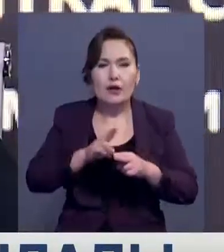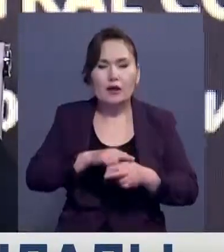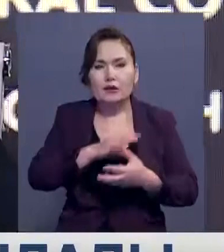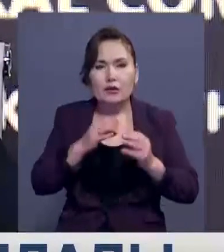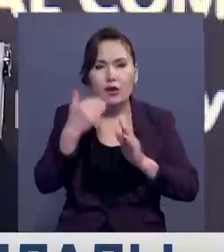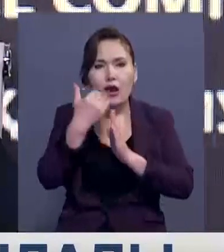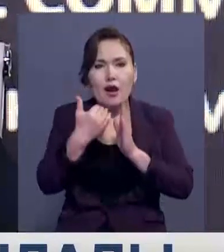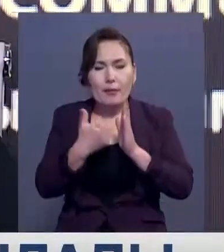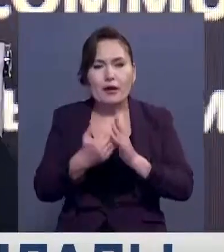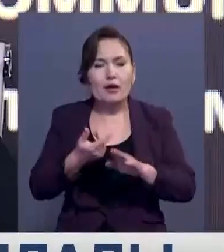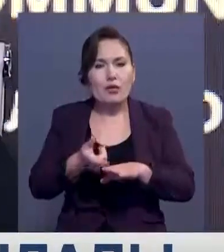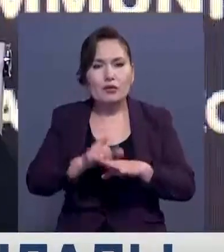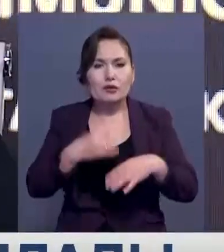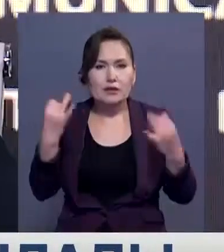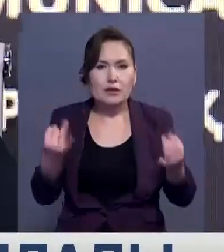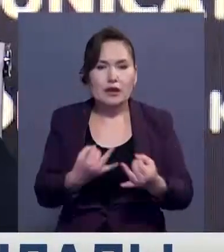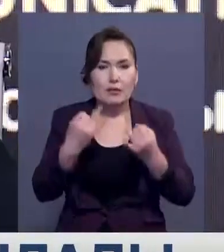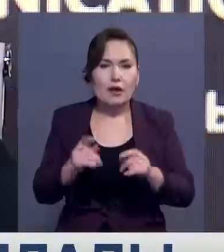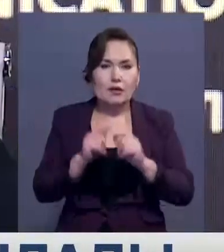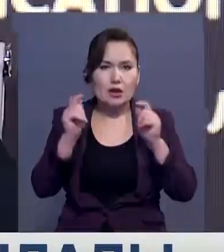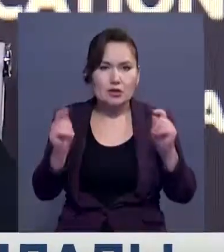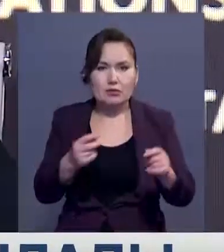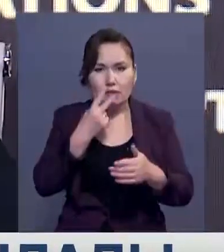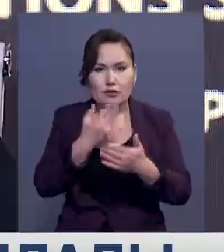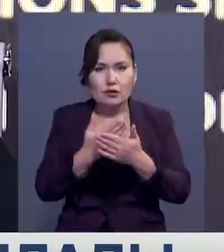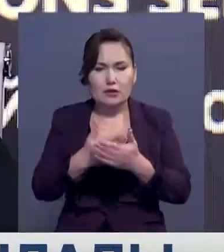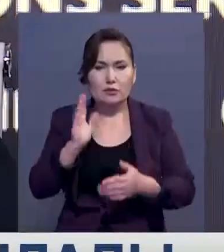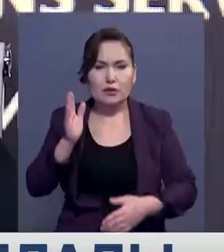айдарымен ақпараттық сипаттағы бағдырламалар көрсетілер.